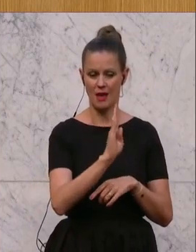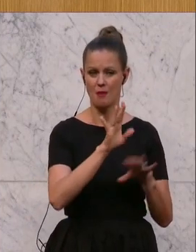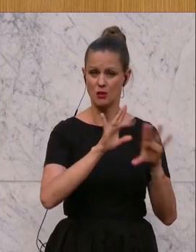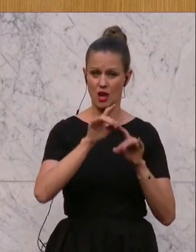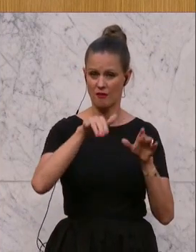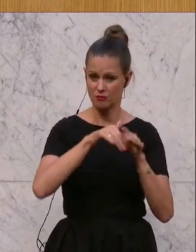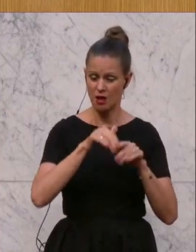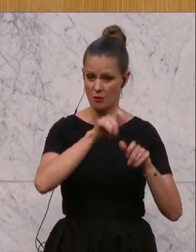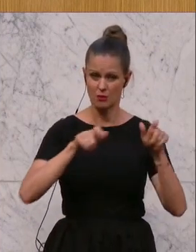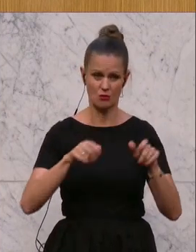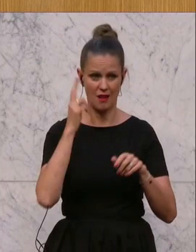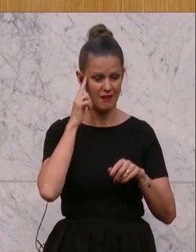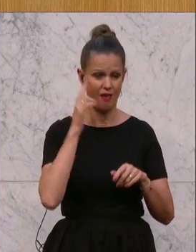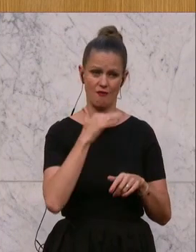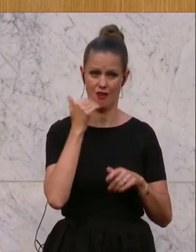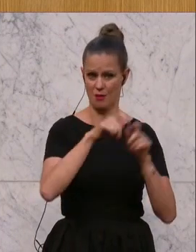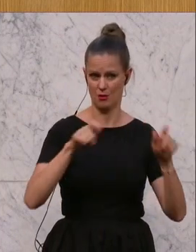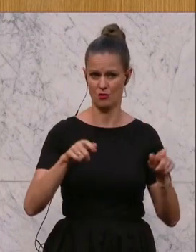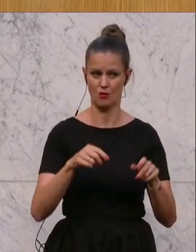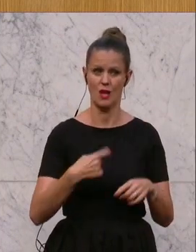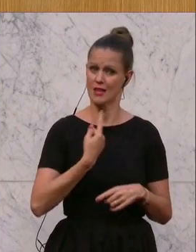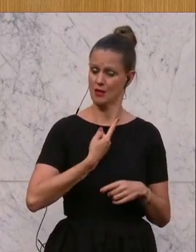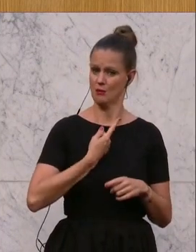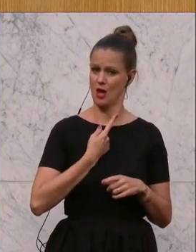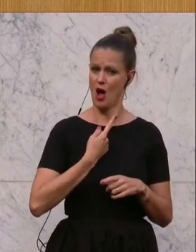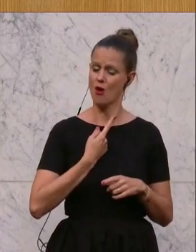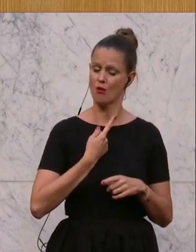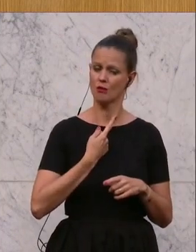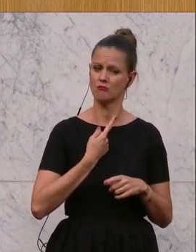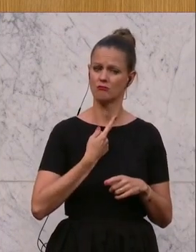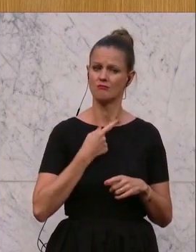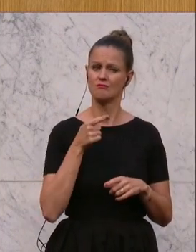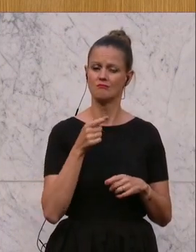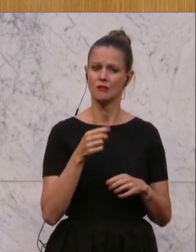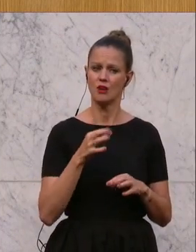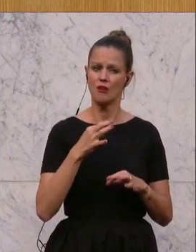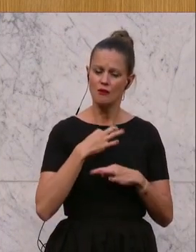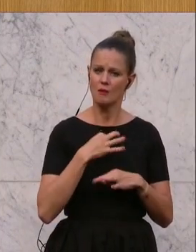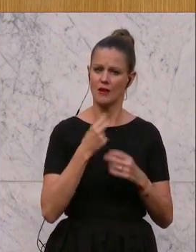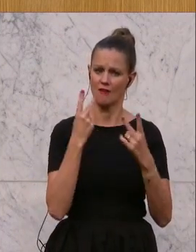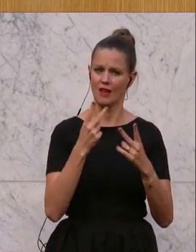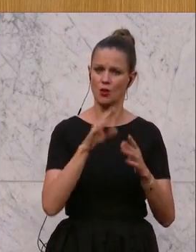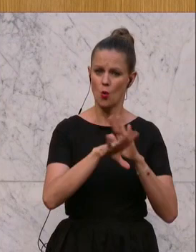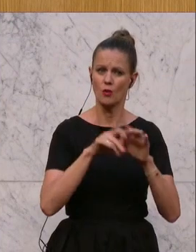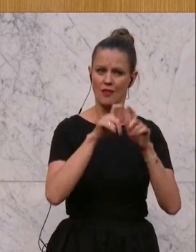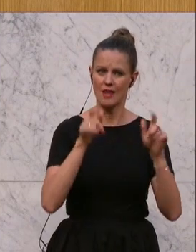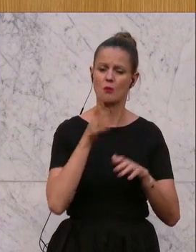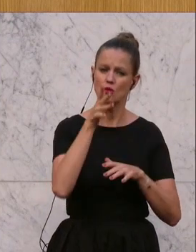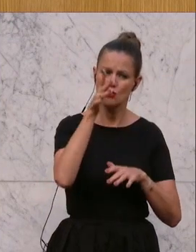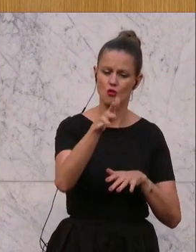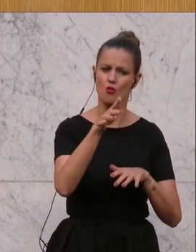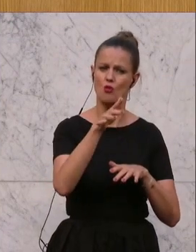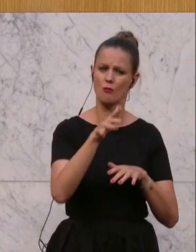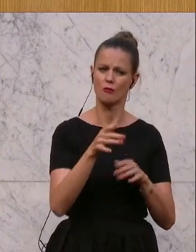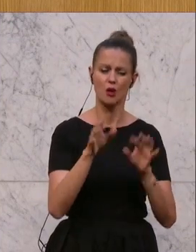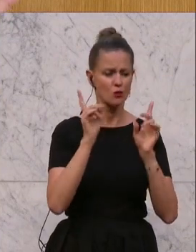Und auch wir persönlich als regionaler Abgeordnete ist es ein besonders Anliegen, dass dieses Unternehmen gut in die Zukunft geführt wird. Und es sind viele gute